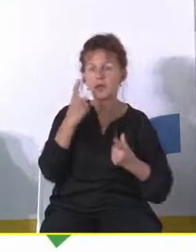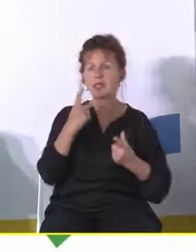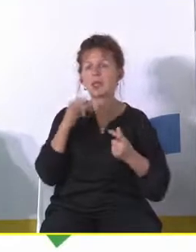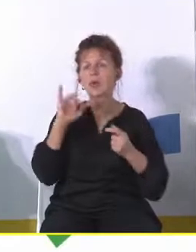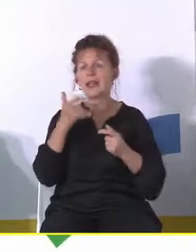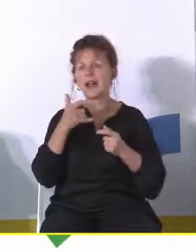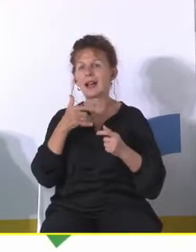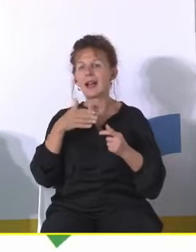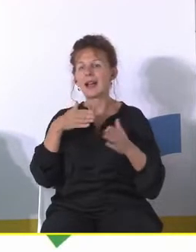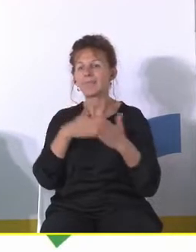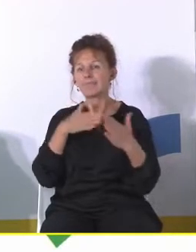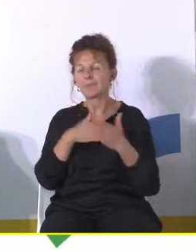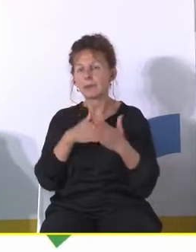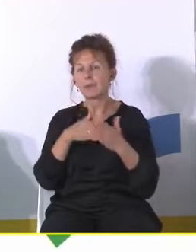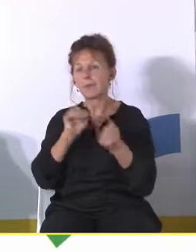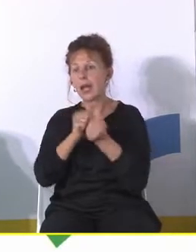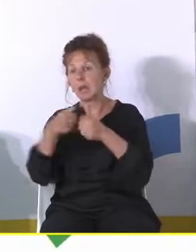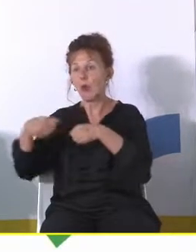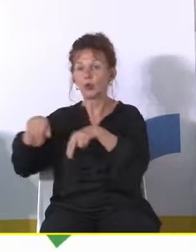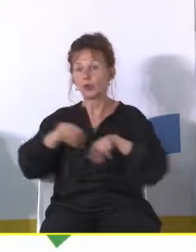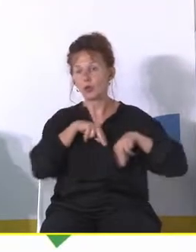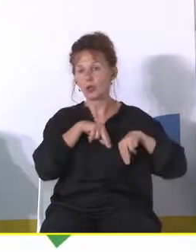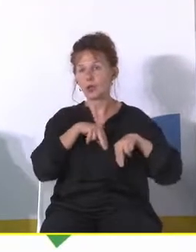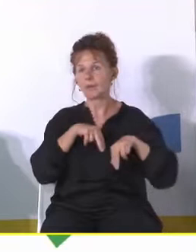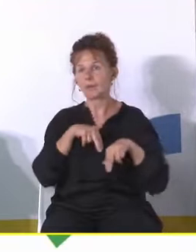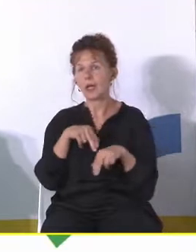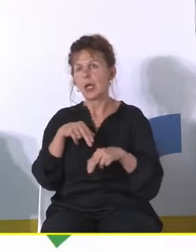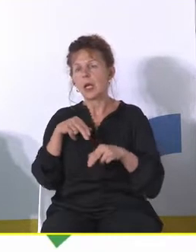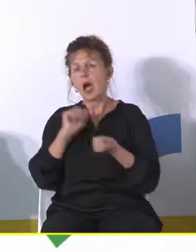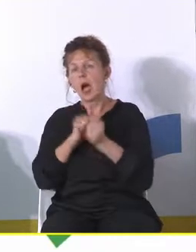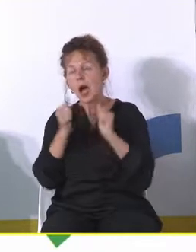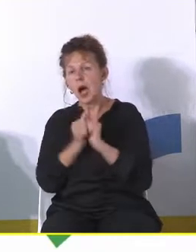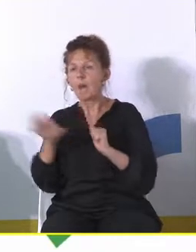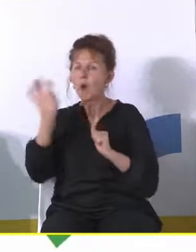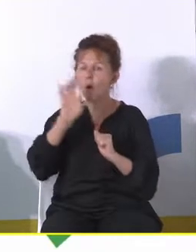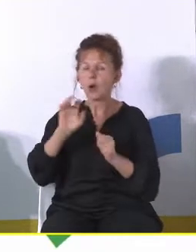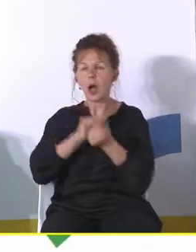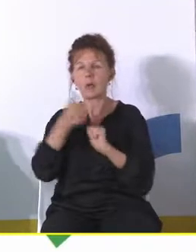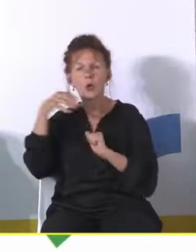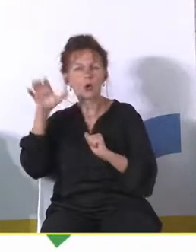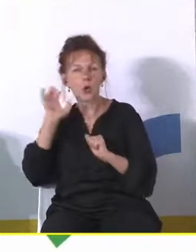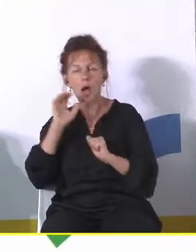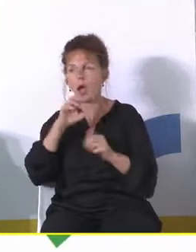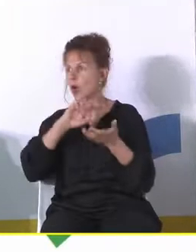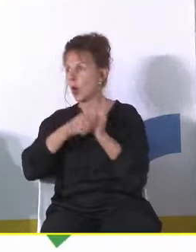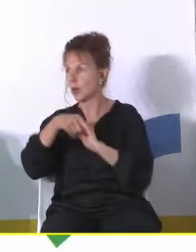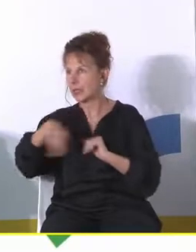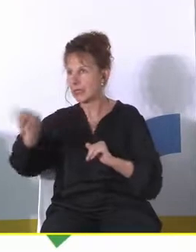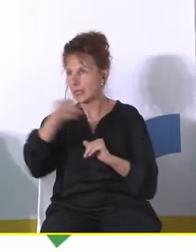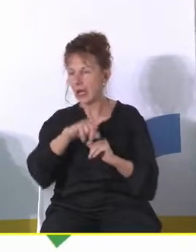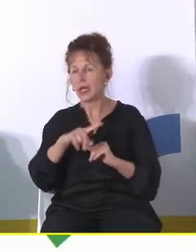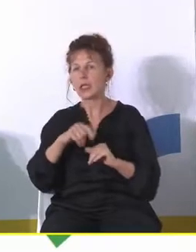trend zahamować albo odwrócić zakładam że albo oglądają nas albo słuchają tutaj też na sali samorządowcy